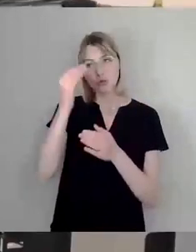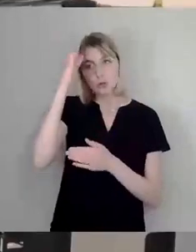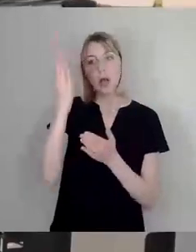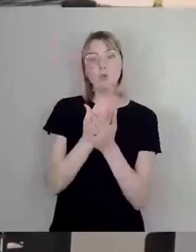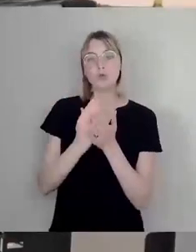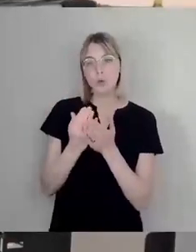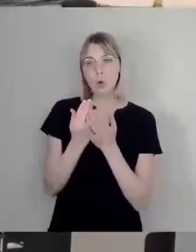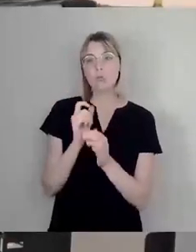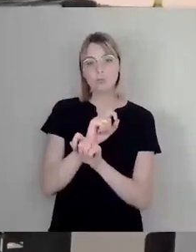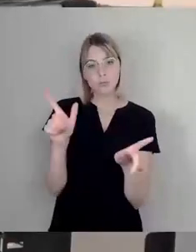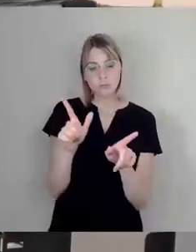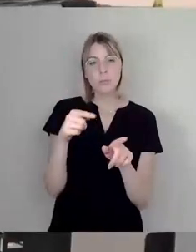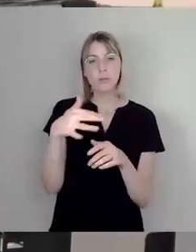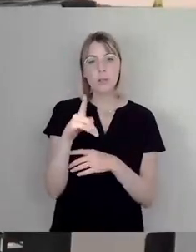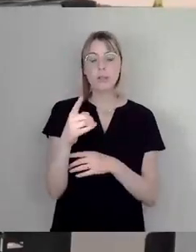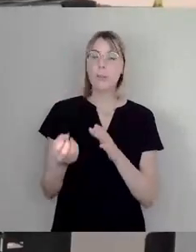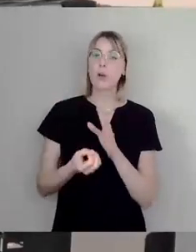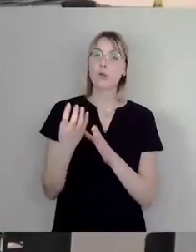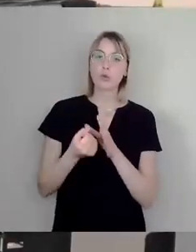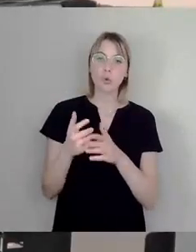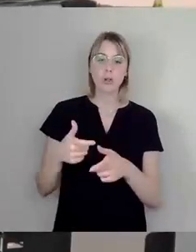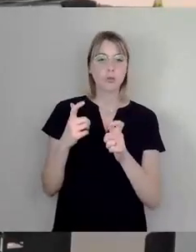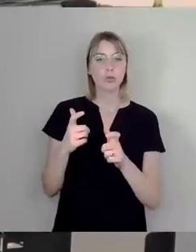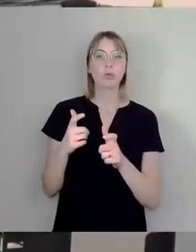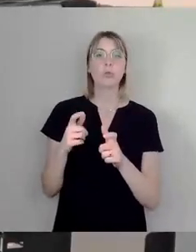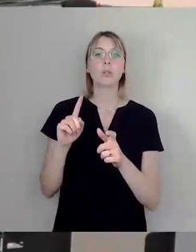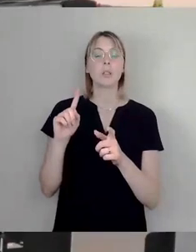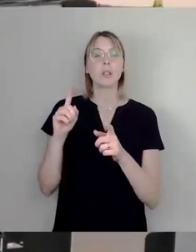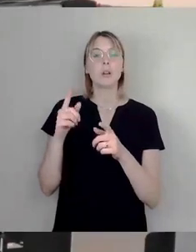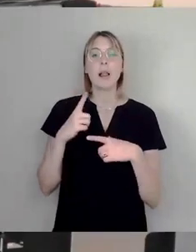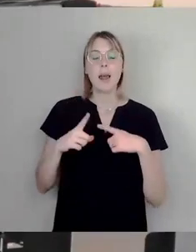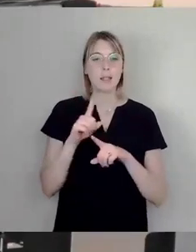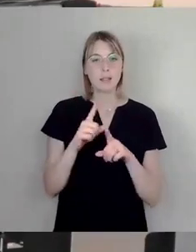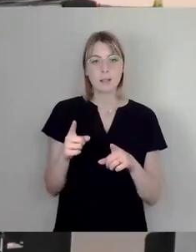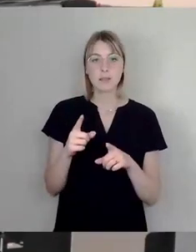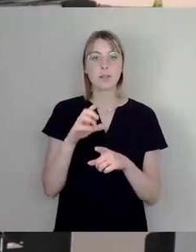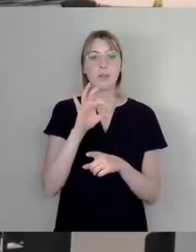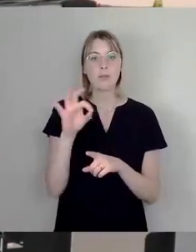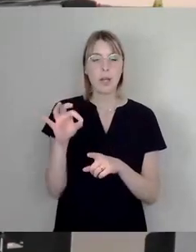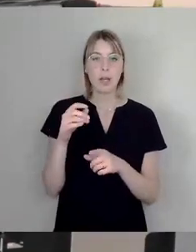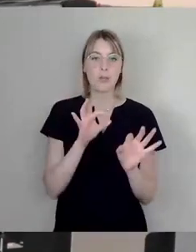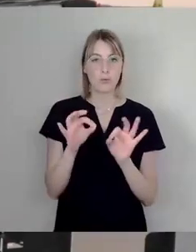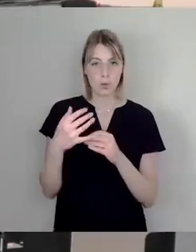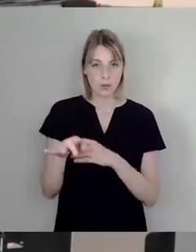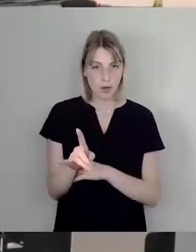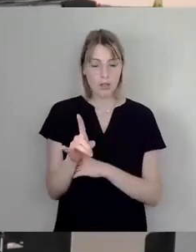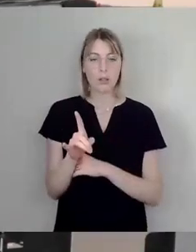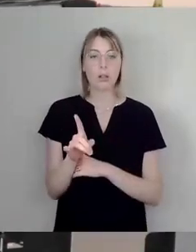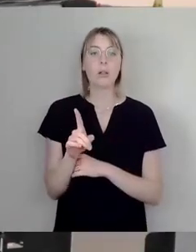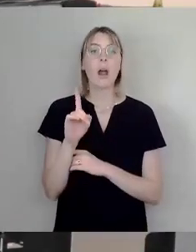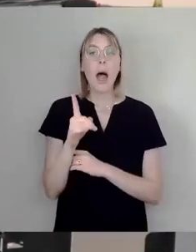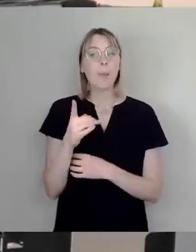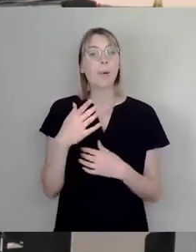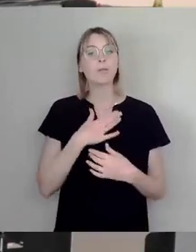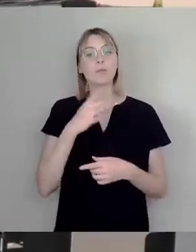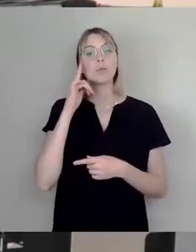Kulturausschuss ist leider nicht federführend gewesen, nur um das nochmal klarzustellen. Und ich sage mal so, das gilt aber eben auch